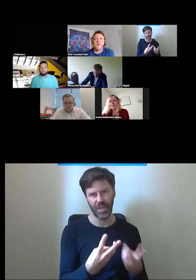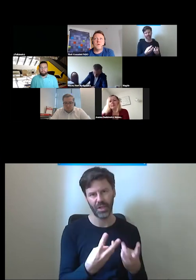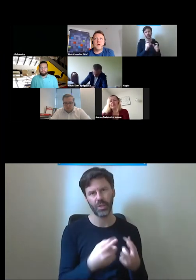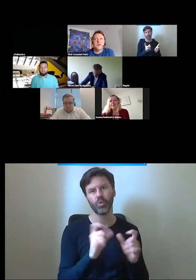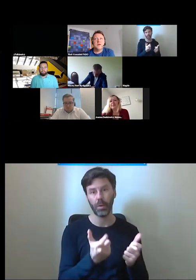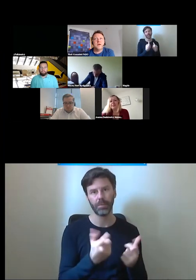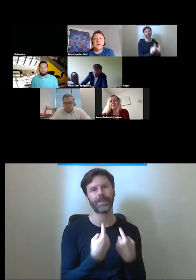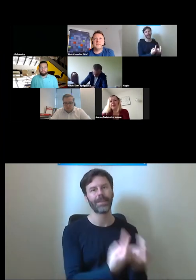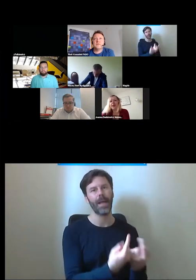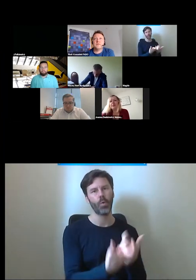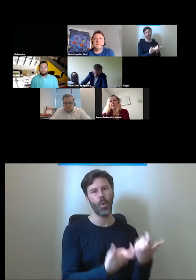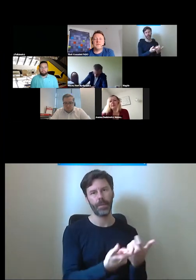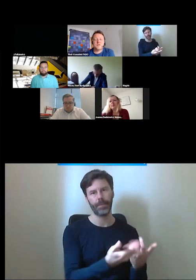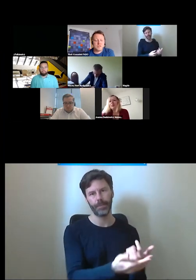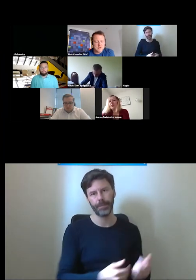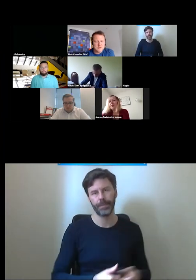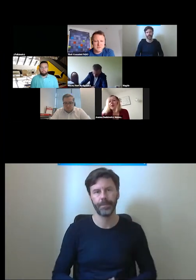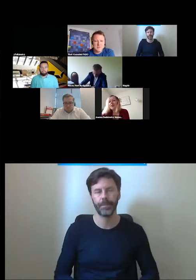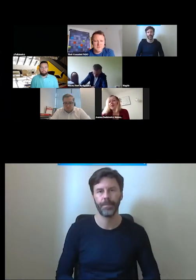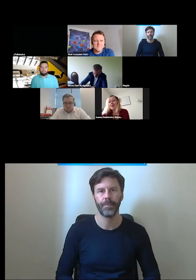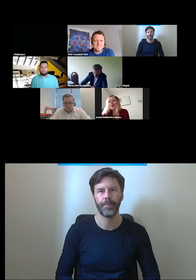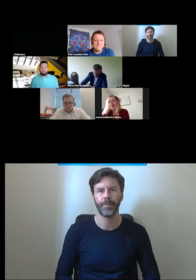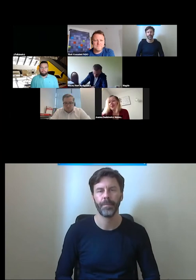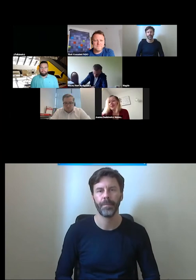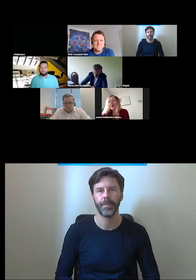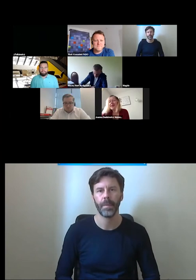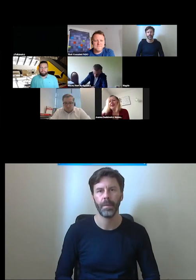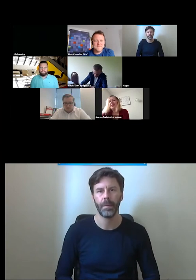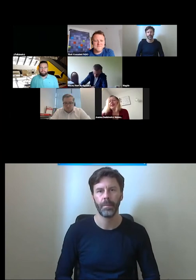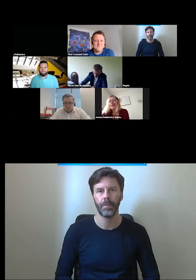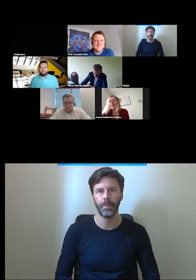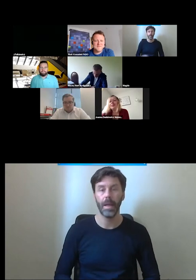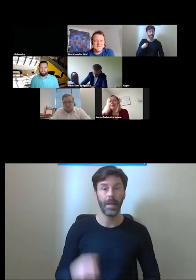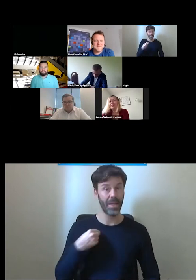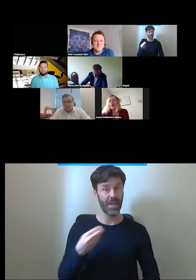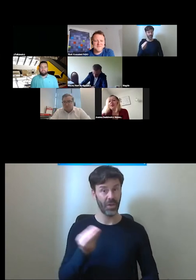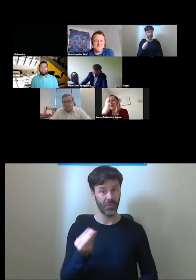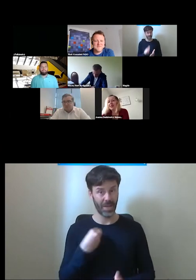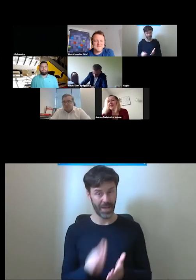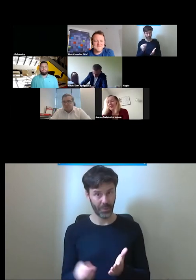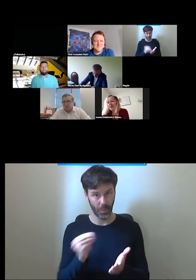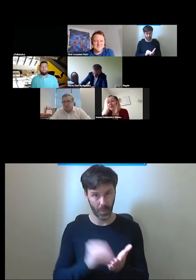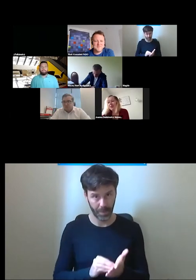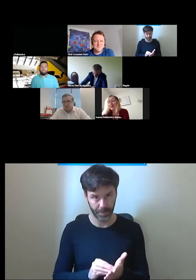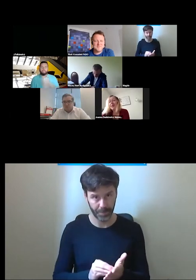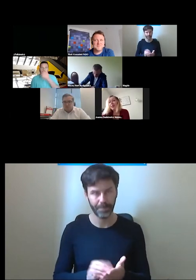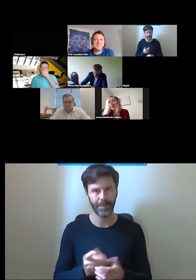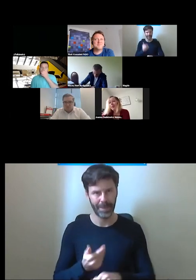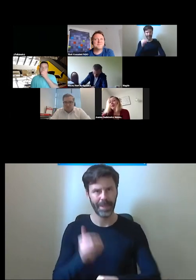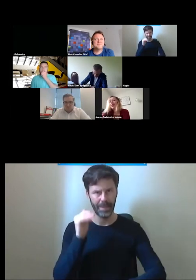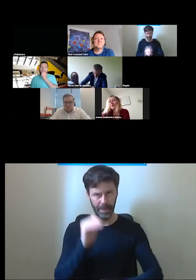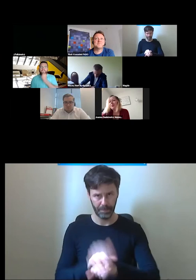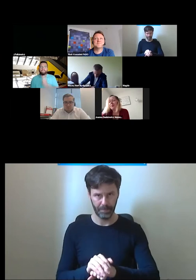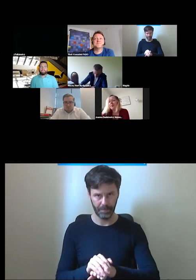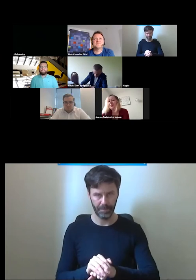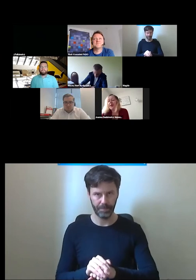ok to może tutaj jeszcze oczywiście zgadzam się i lepiej by było